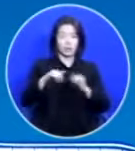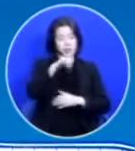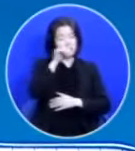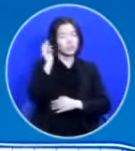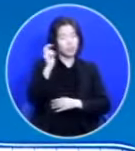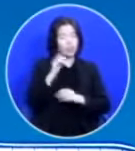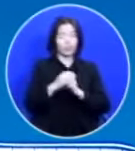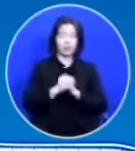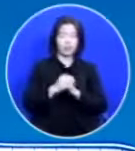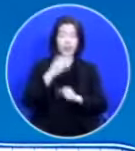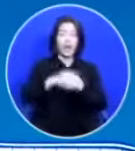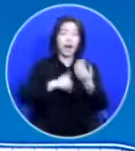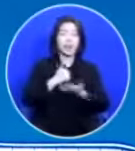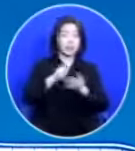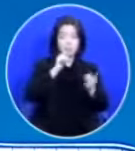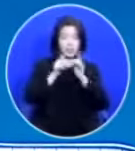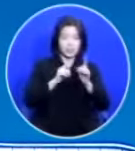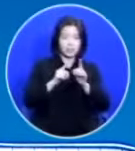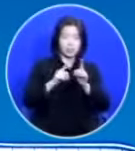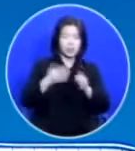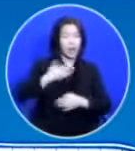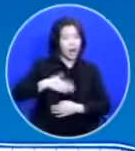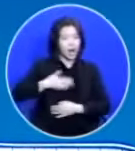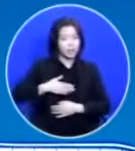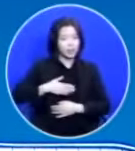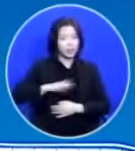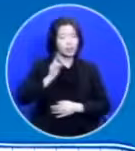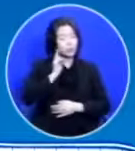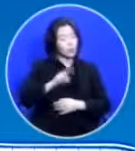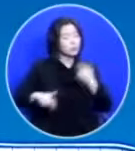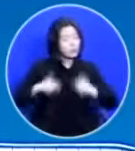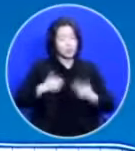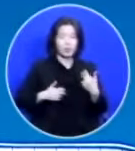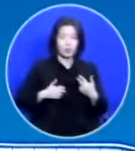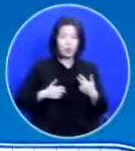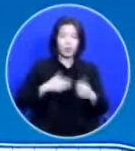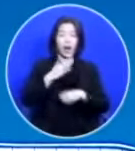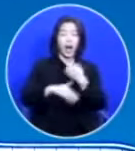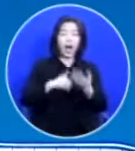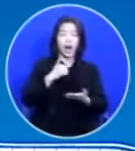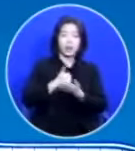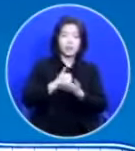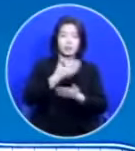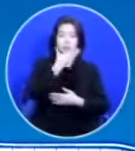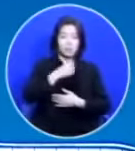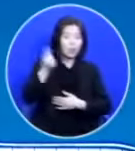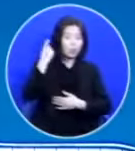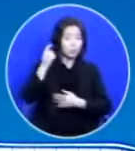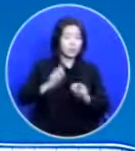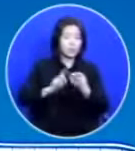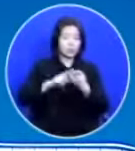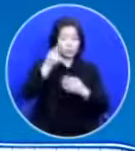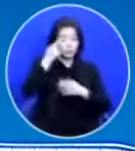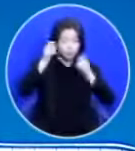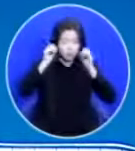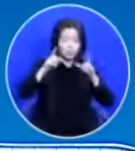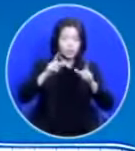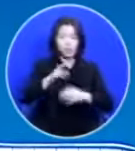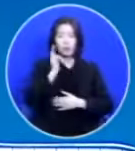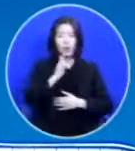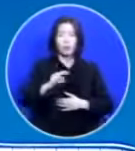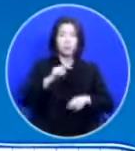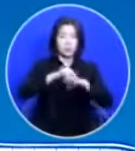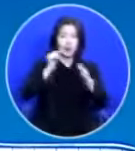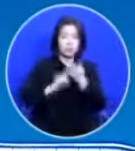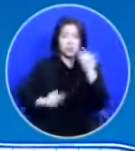하나님의 말씀을 아는 게 너무 재밌고 하나님의 복음에 대해서 눈이 뜨이는 게 너무 마음의